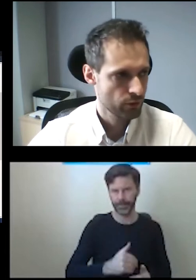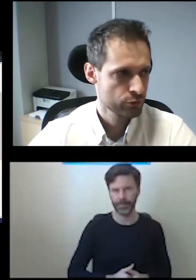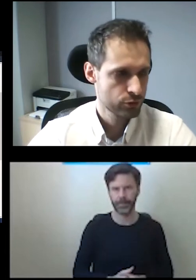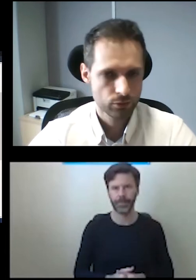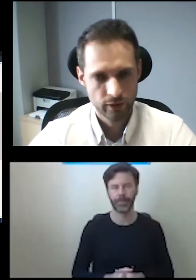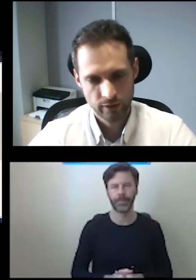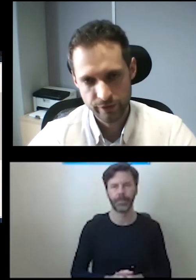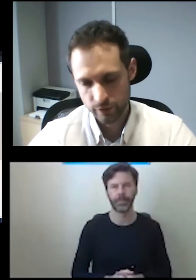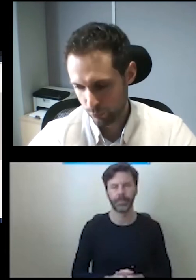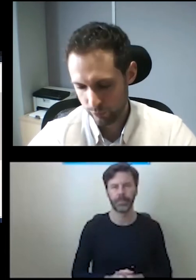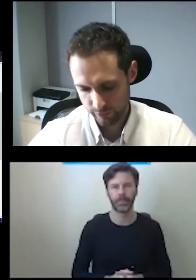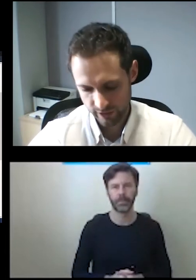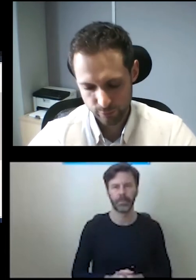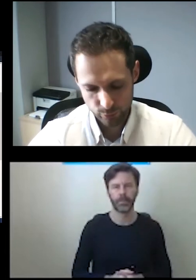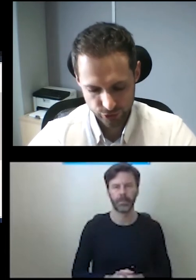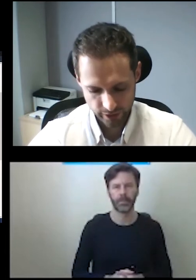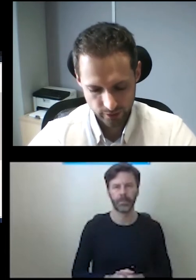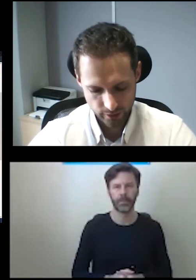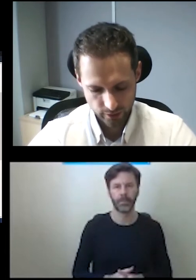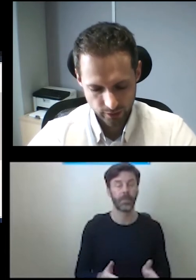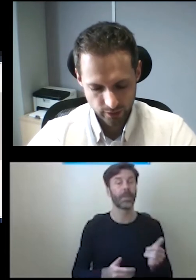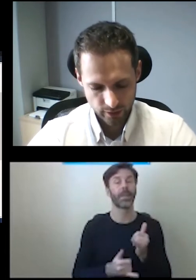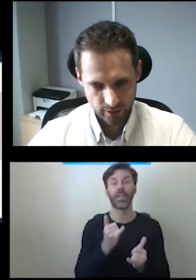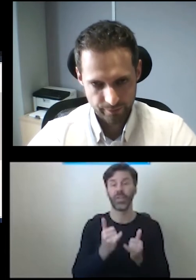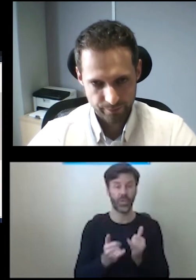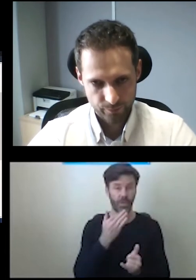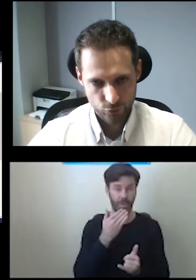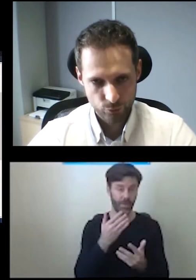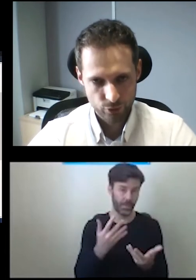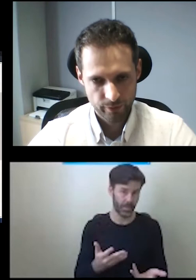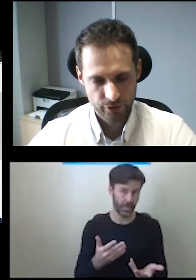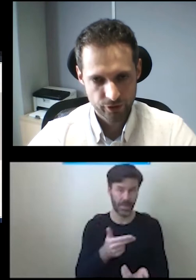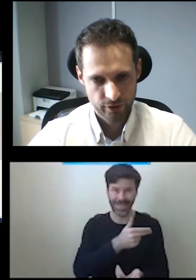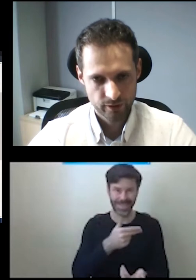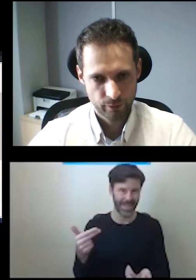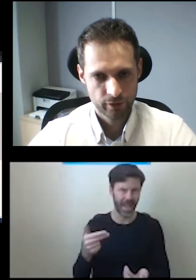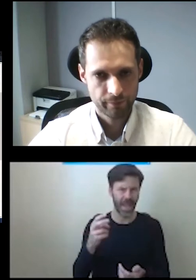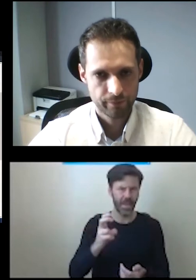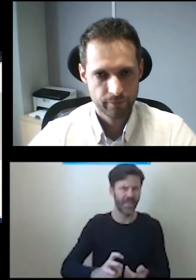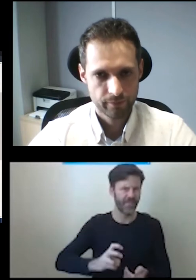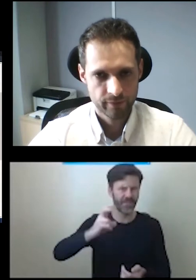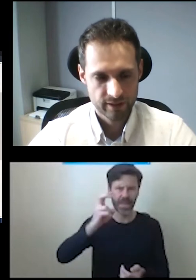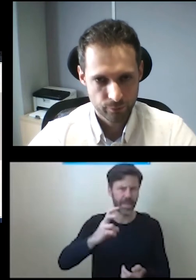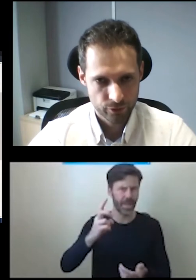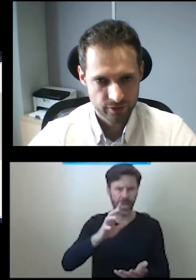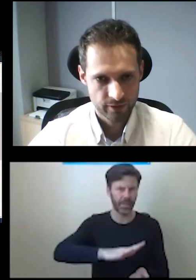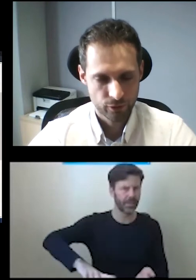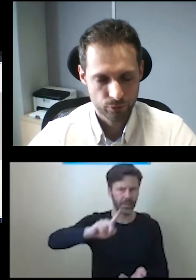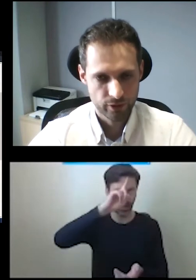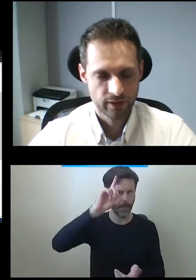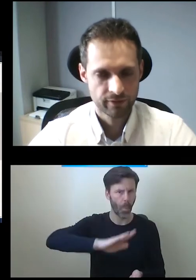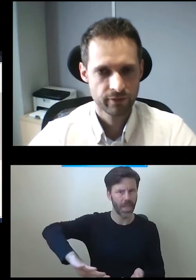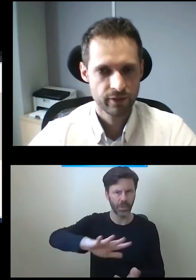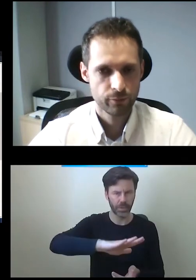użytku wind w strafie publicznej, tu muszą być spełnione następujące